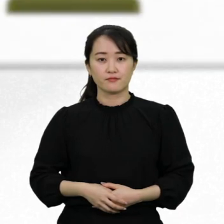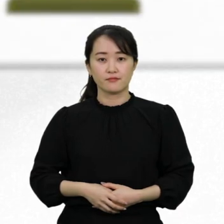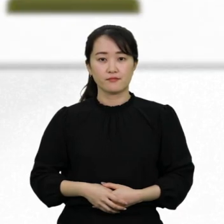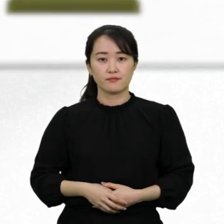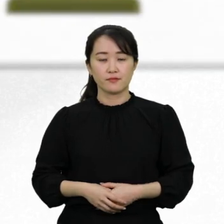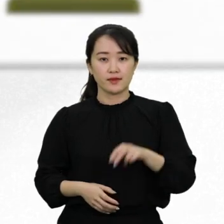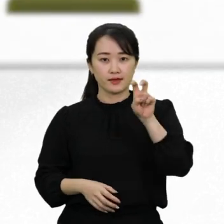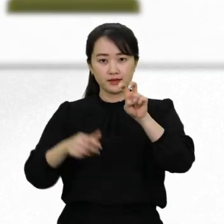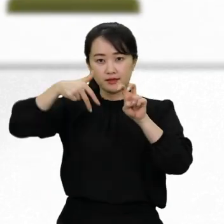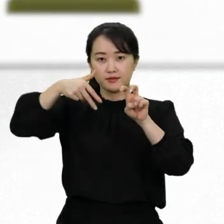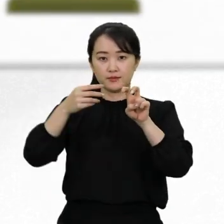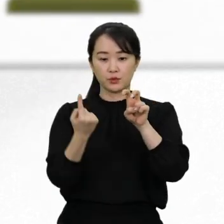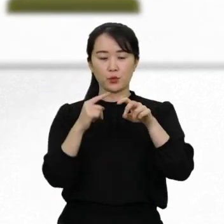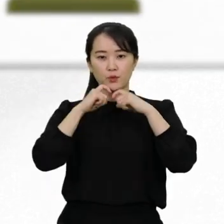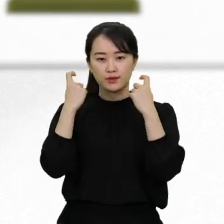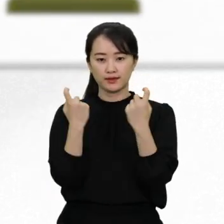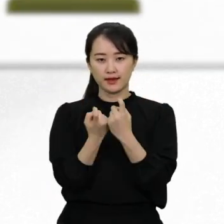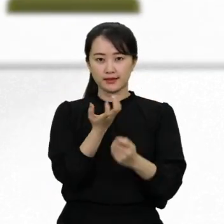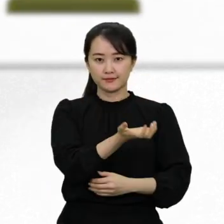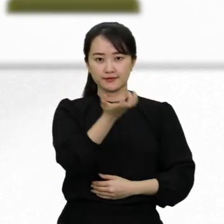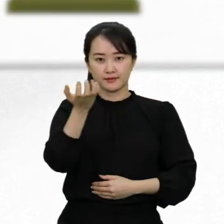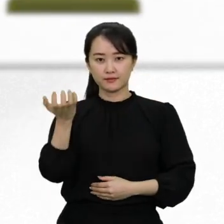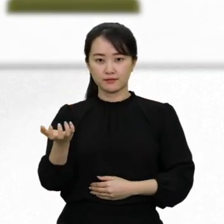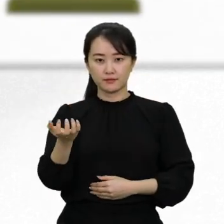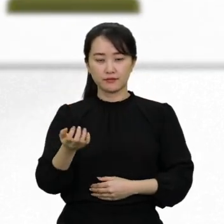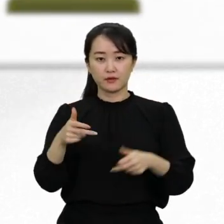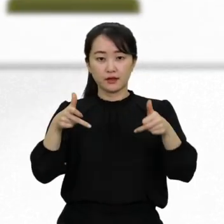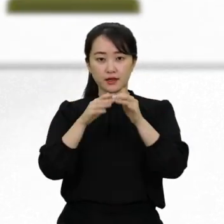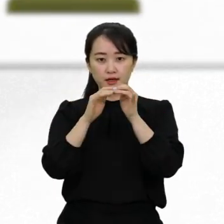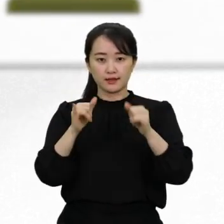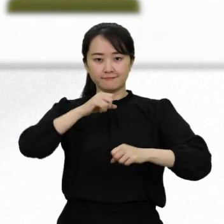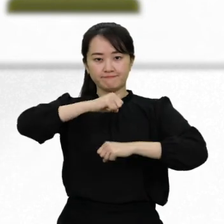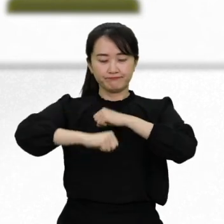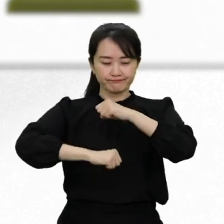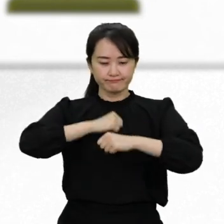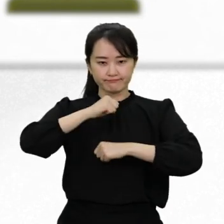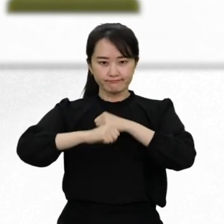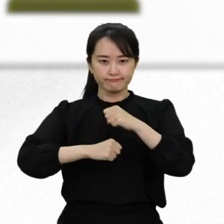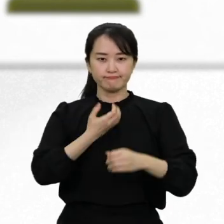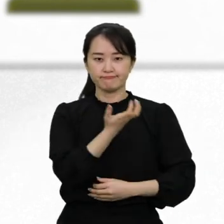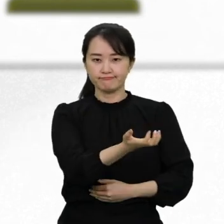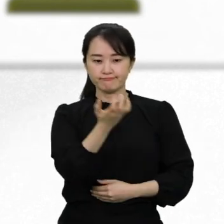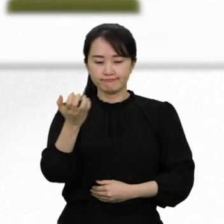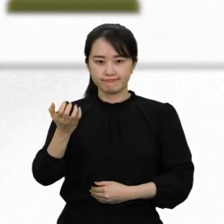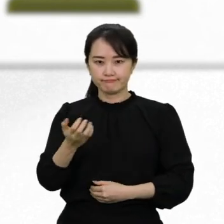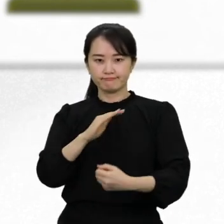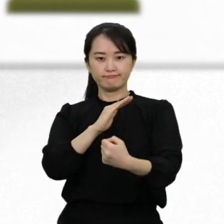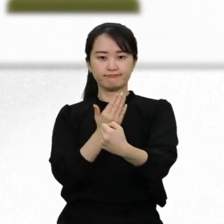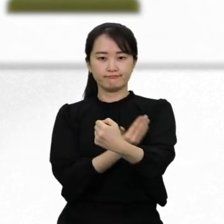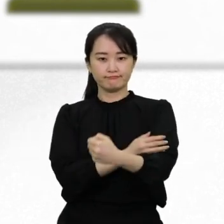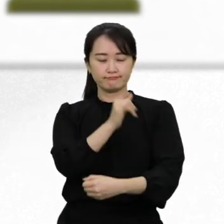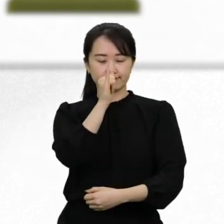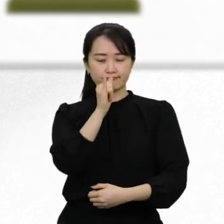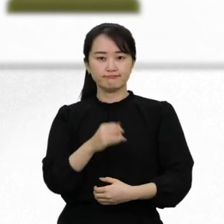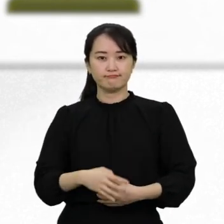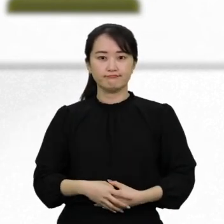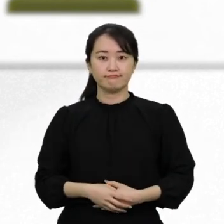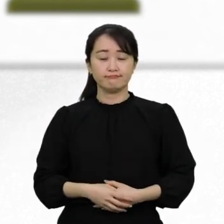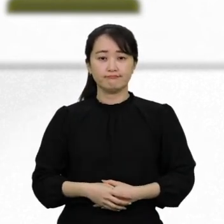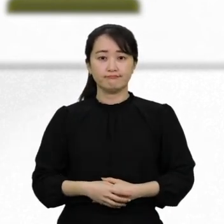제20조, 개인의 이동 장애인은 자유롭게 이동할 수 있는 권리가 있습니다.